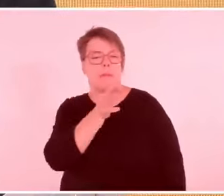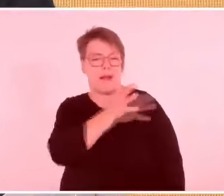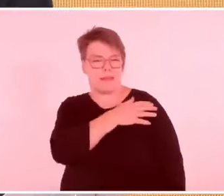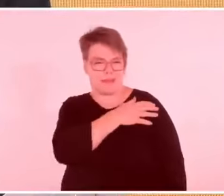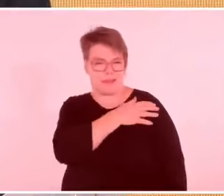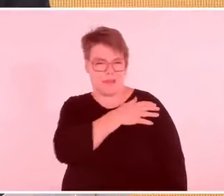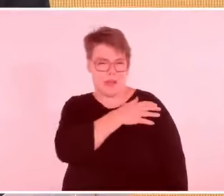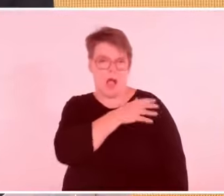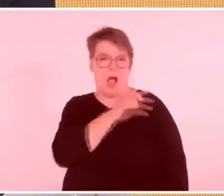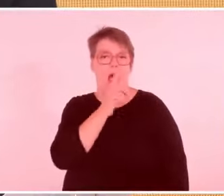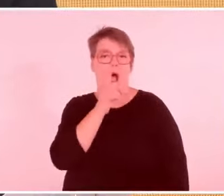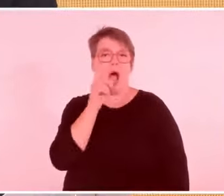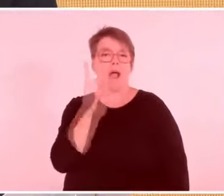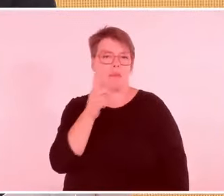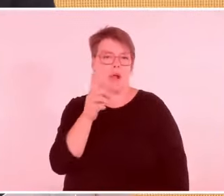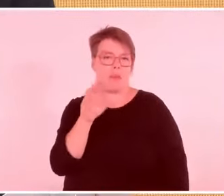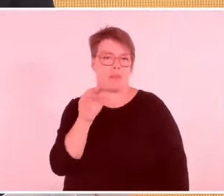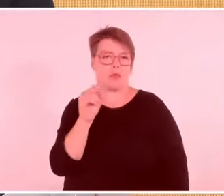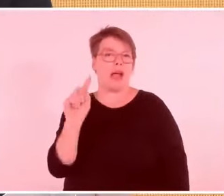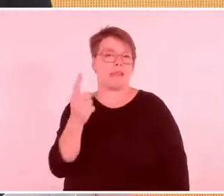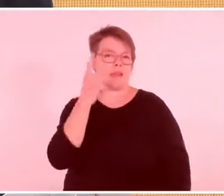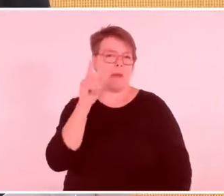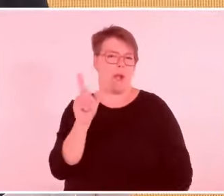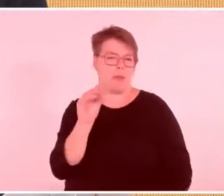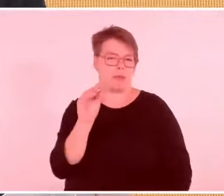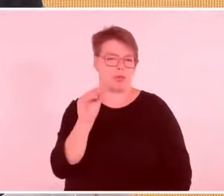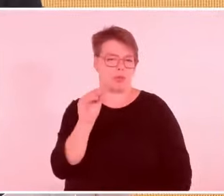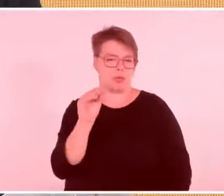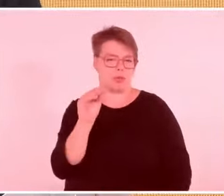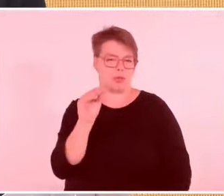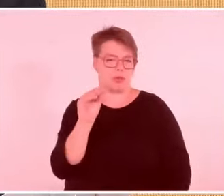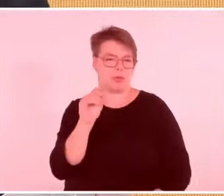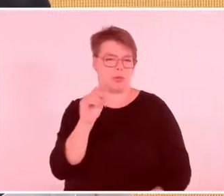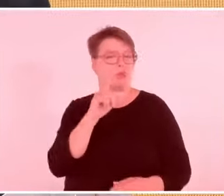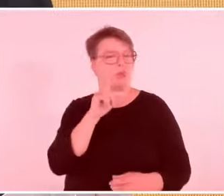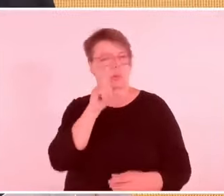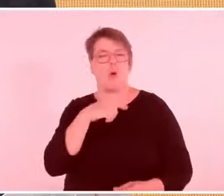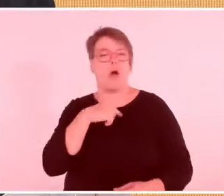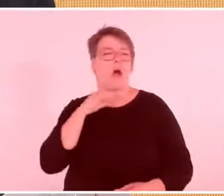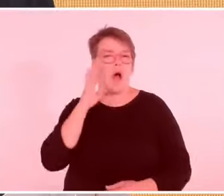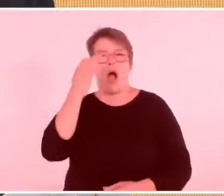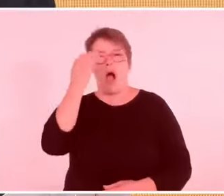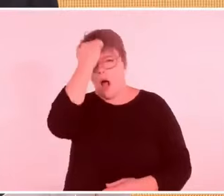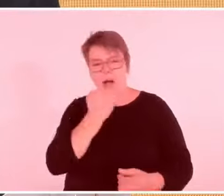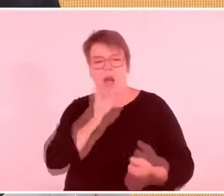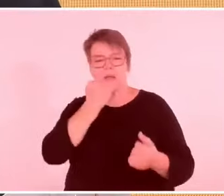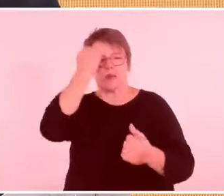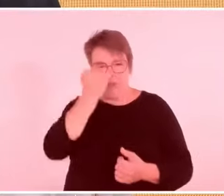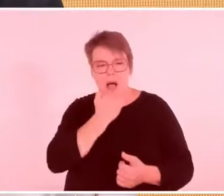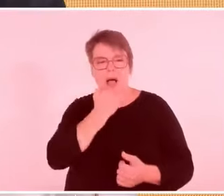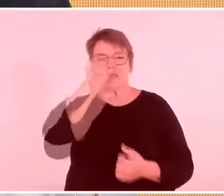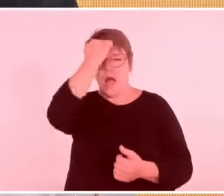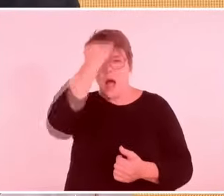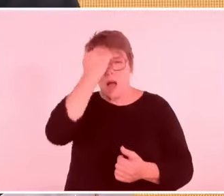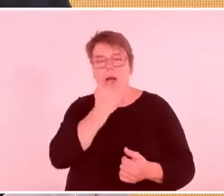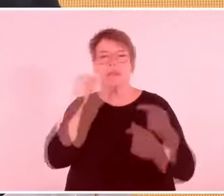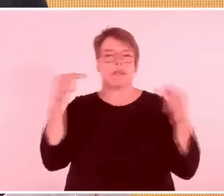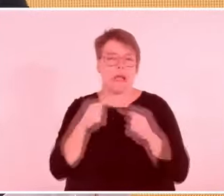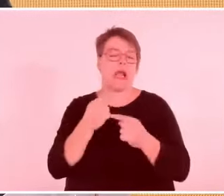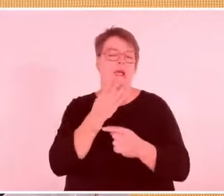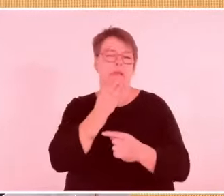Das tut mir leid. Man muss in dieser Situation auch Millionen von Palästinensern erwähnen.